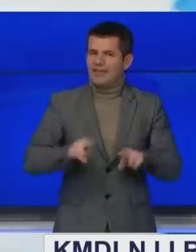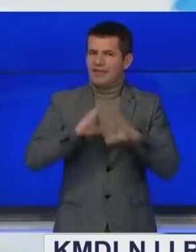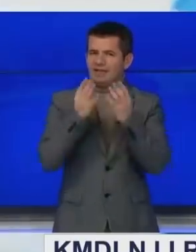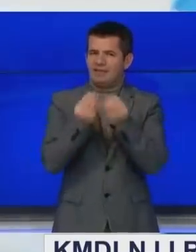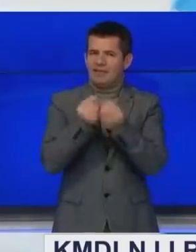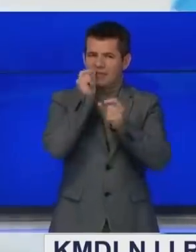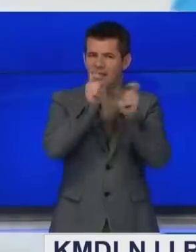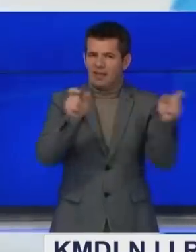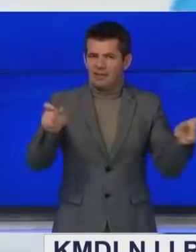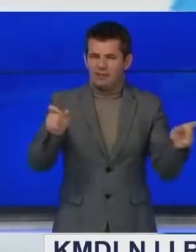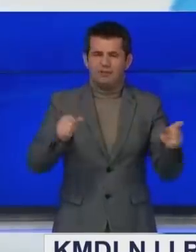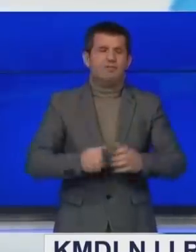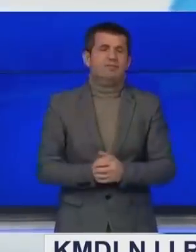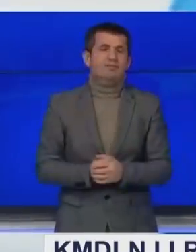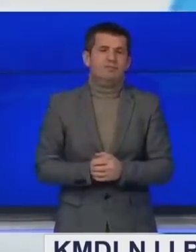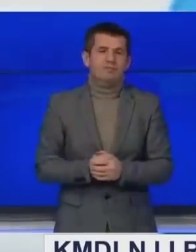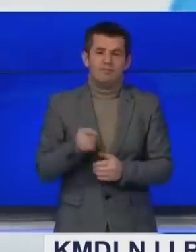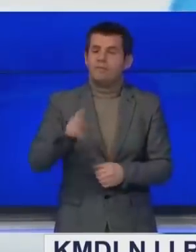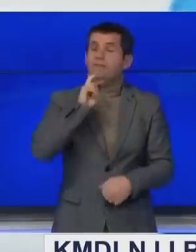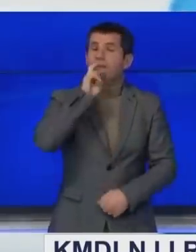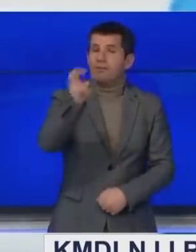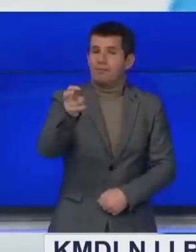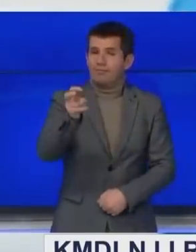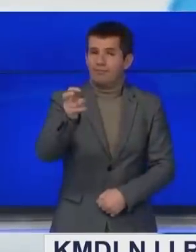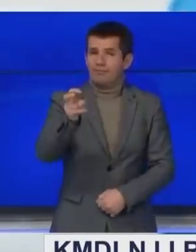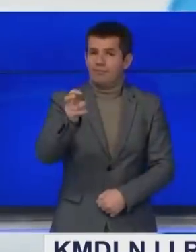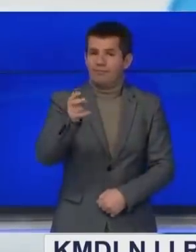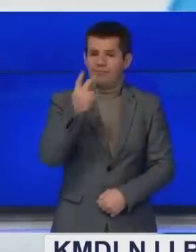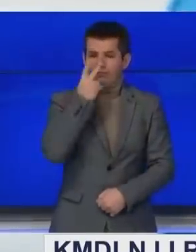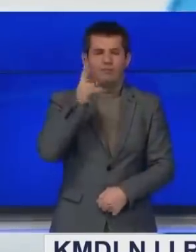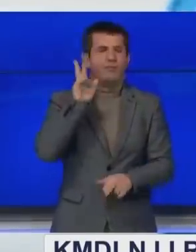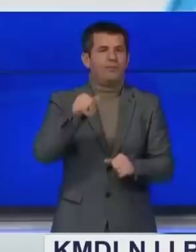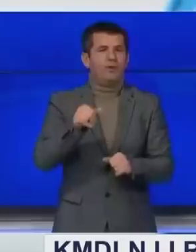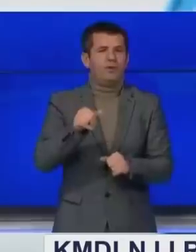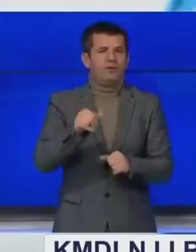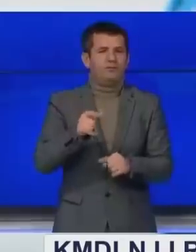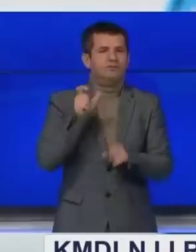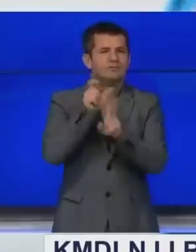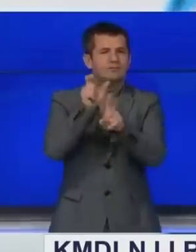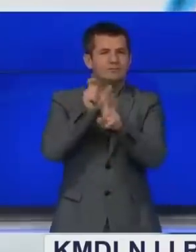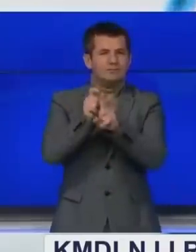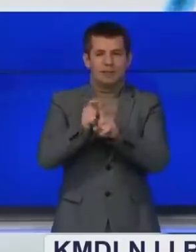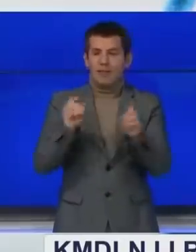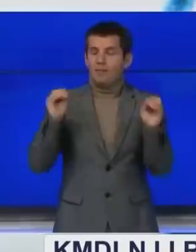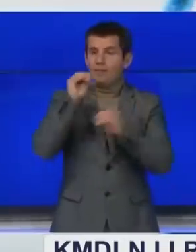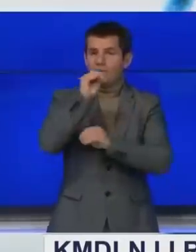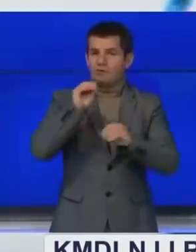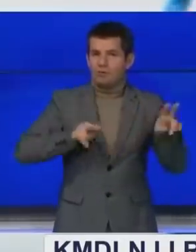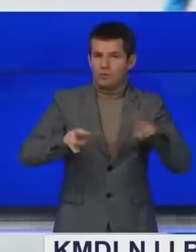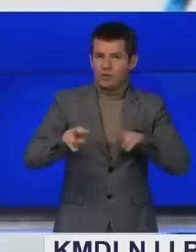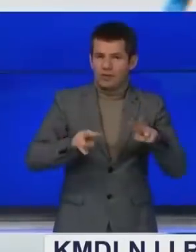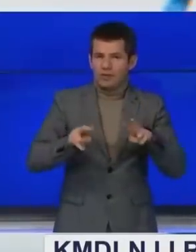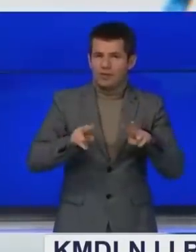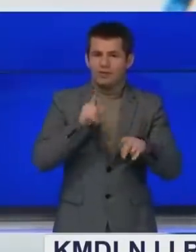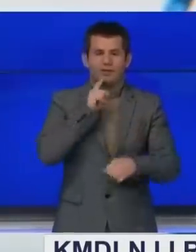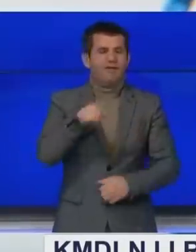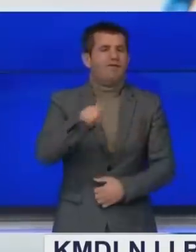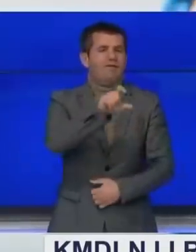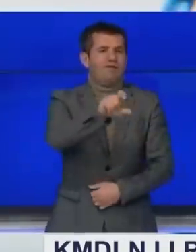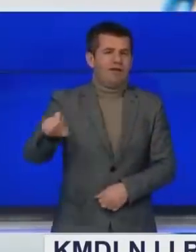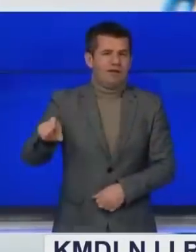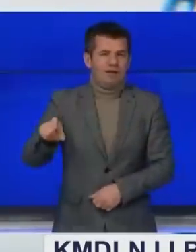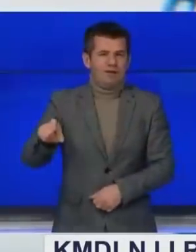njeriut për të akuzuarit. Në reagim tëllet se kjo mund të logaritet si trysni për trupin Gjukues duke i konsideruar fajtor të